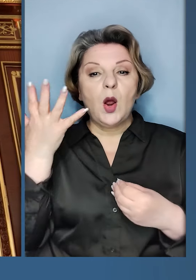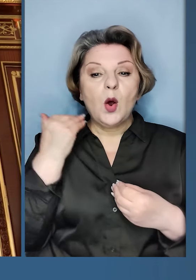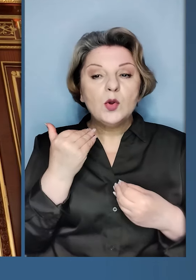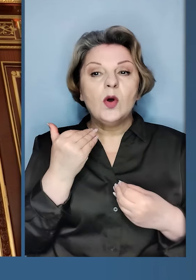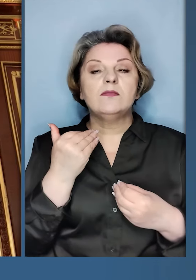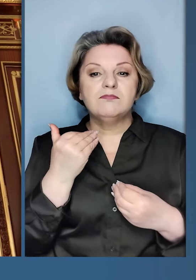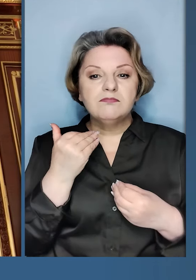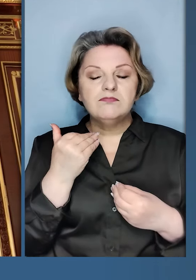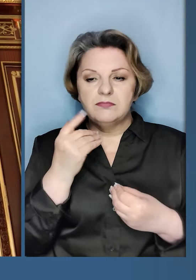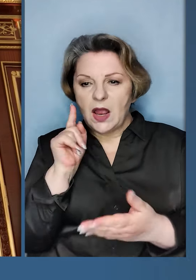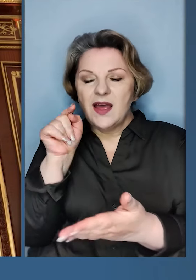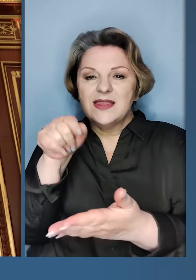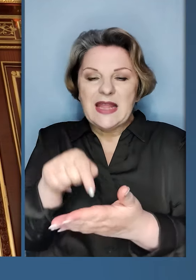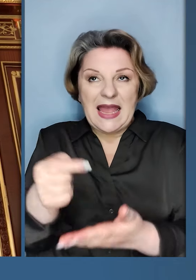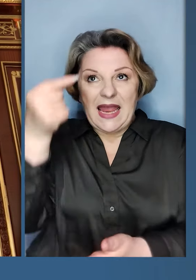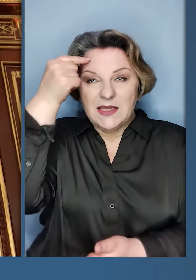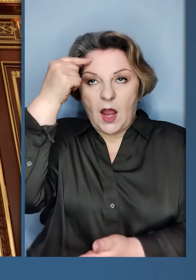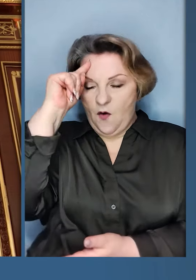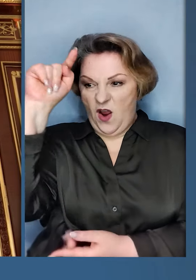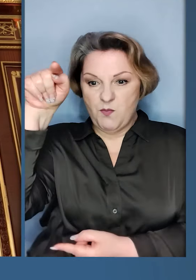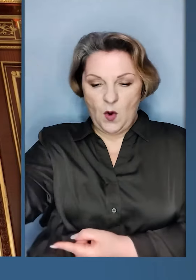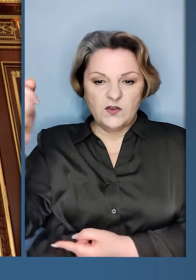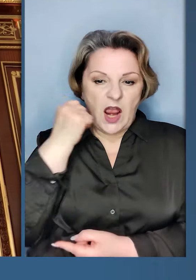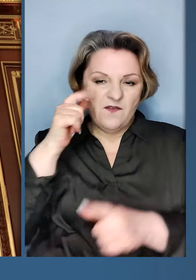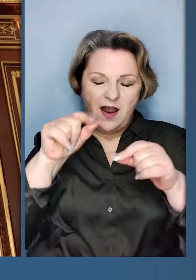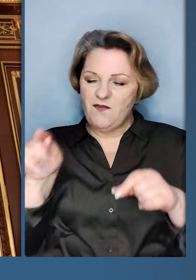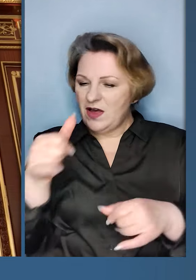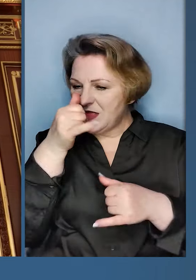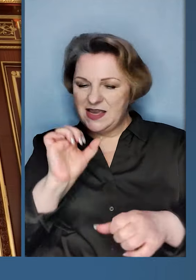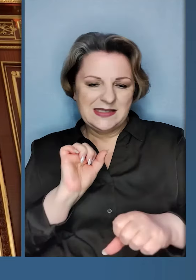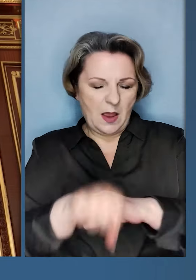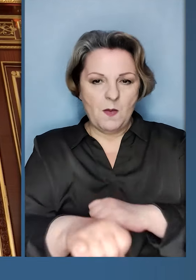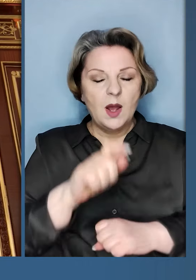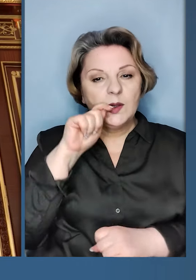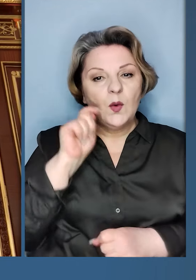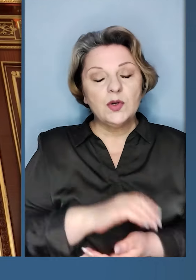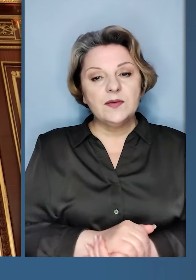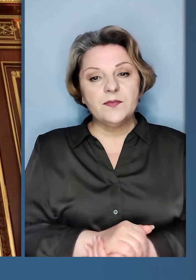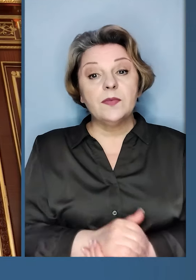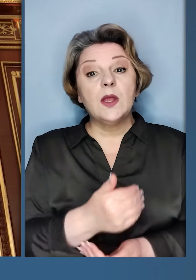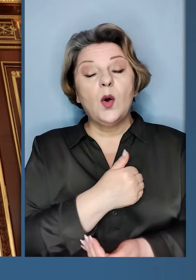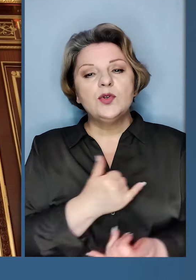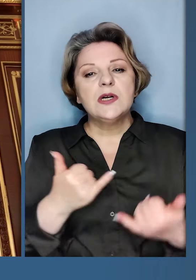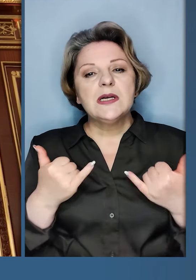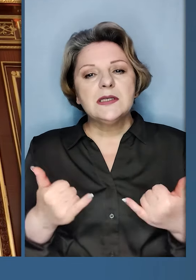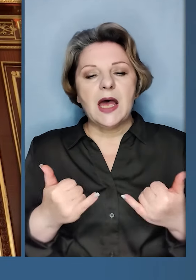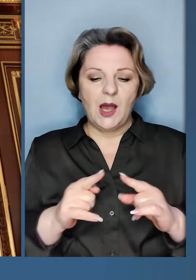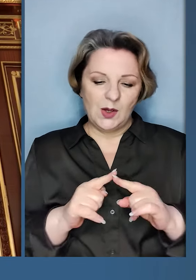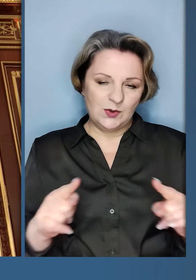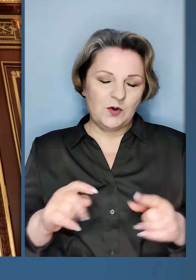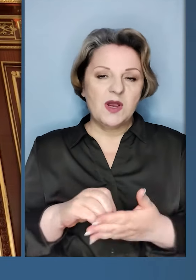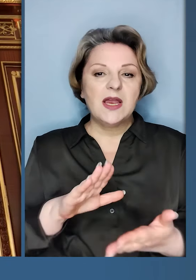коли дійде навіть до божевільних в Кремлі, що їм не зламати Україну. Я хочу зараз